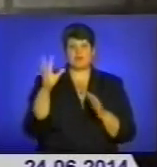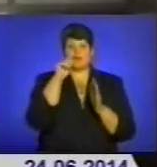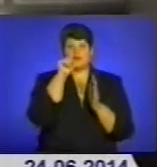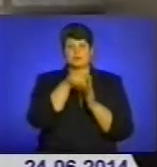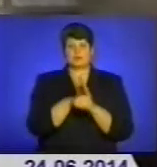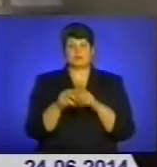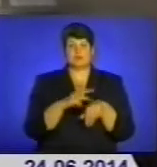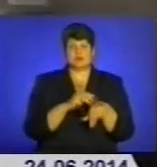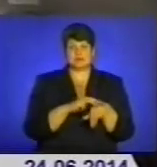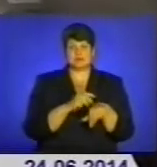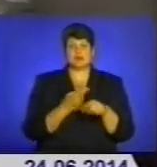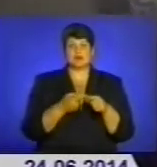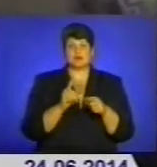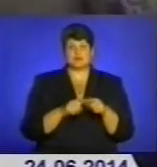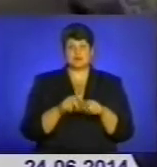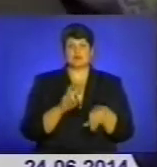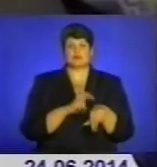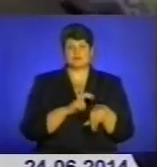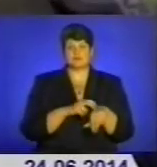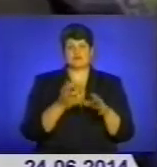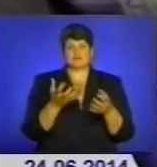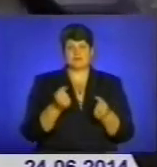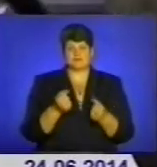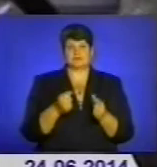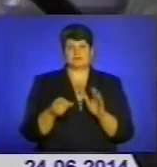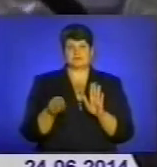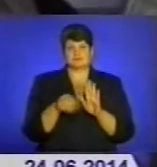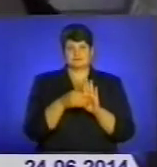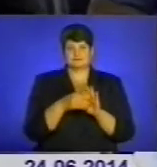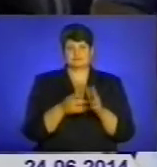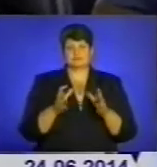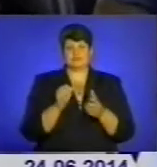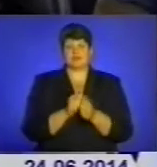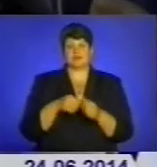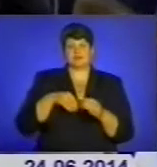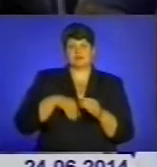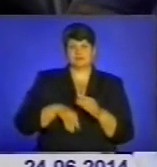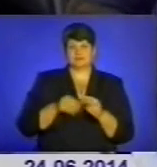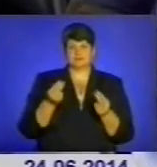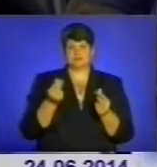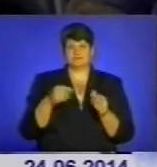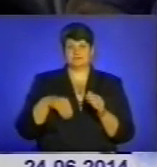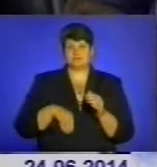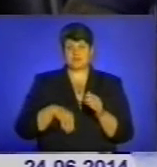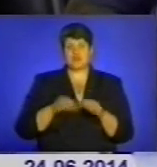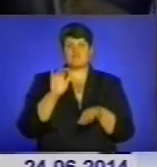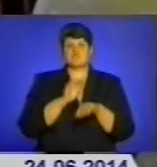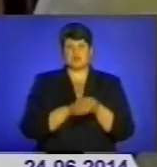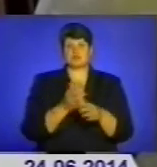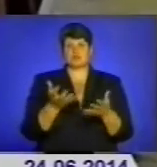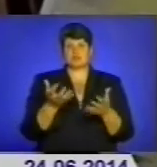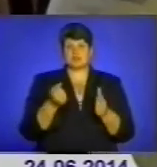правоохоронці. Ласого до грошей медика взяли на гарячому під час того, як клав до кишені обумовлену суму грошей. Факт отримання